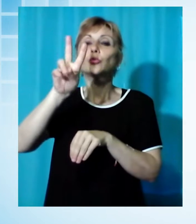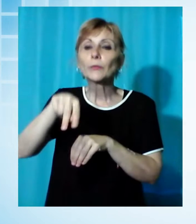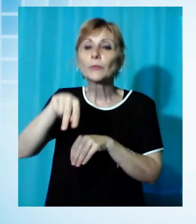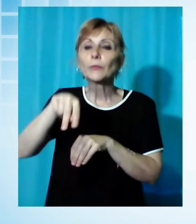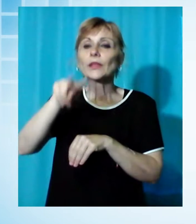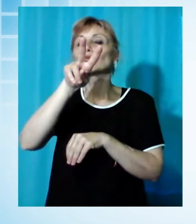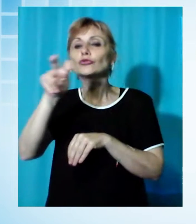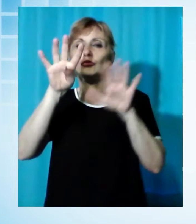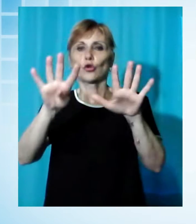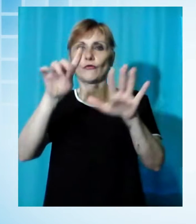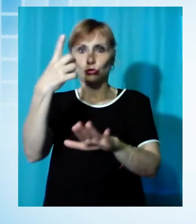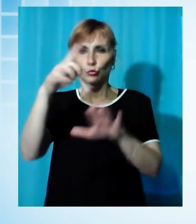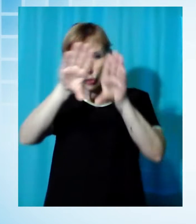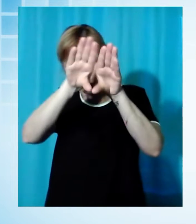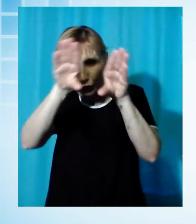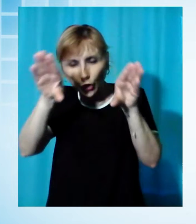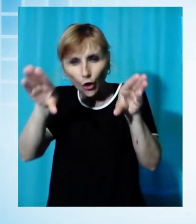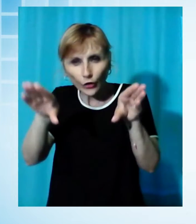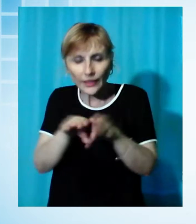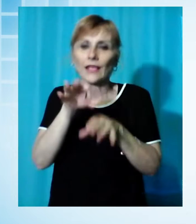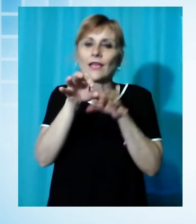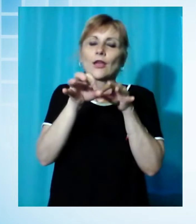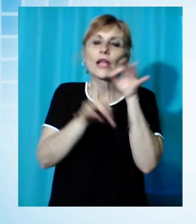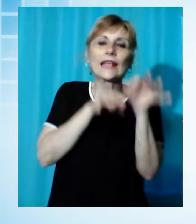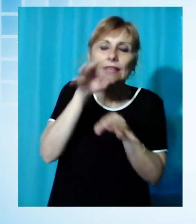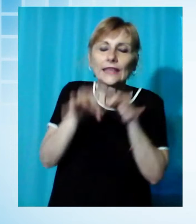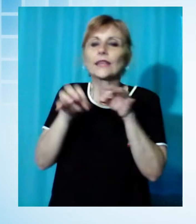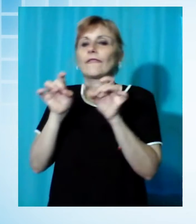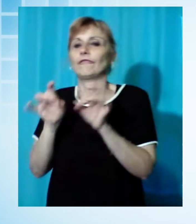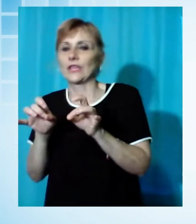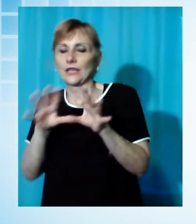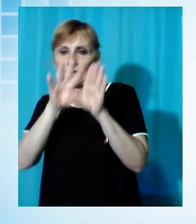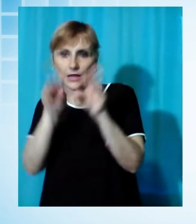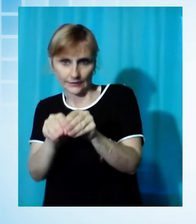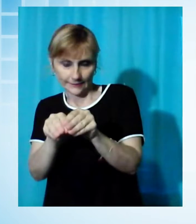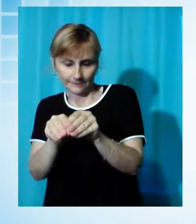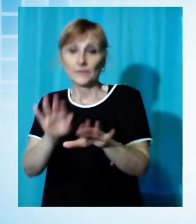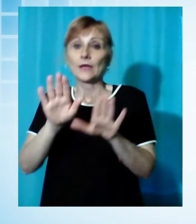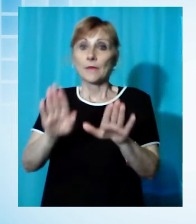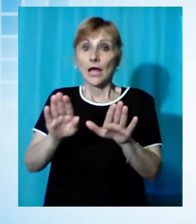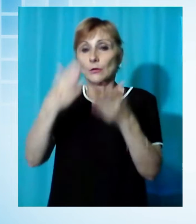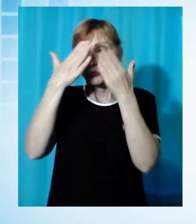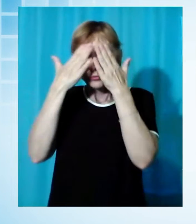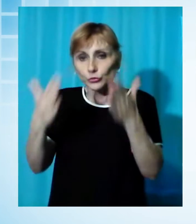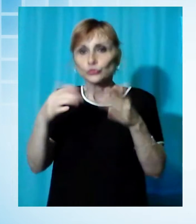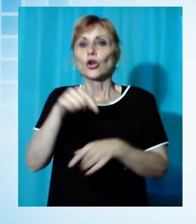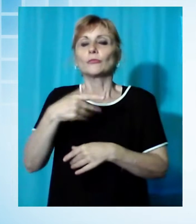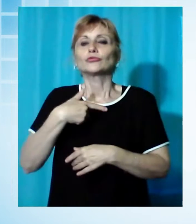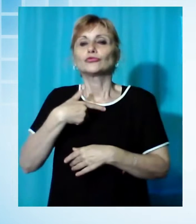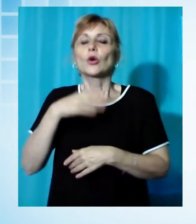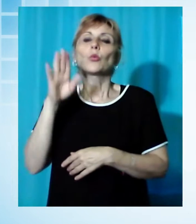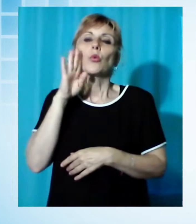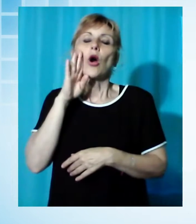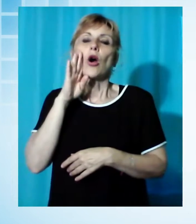totali tra quelle cliniche e quelle virali. Purtroppo c'è da registrare il decesso di un uomo di 87